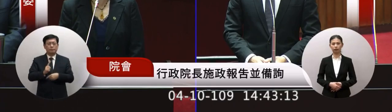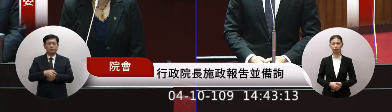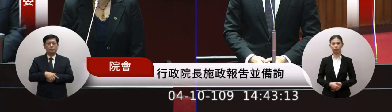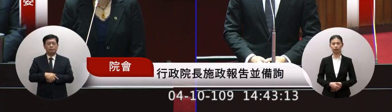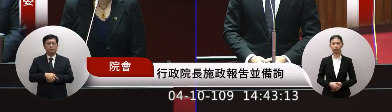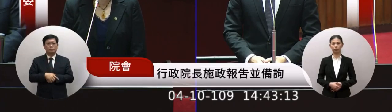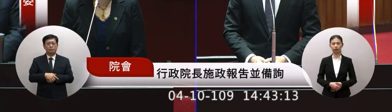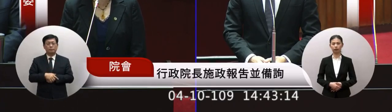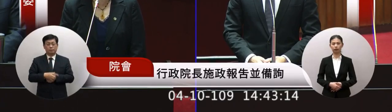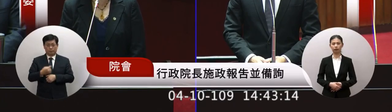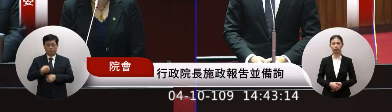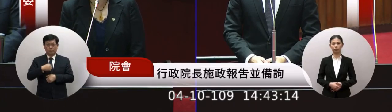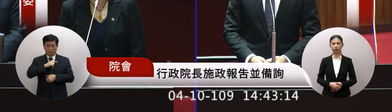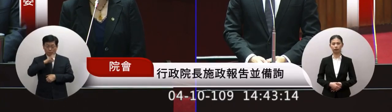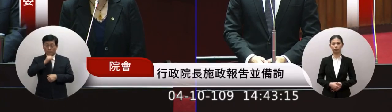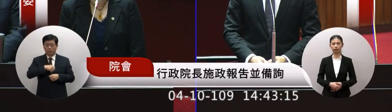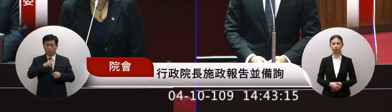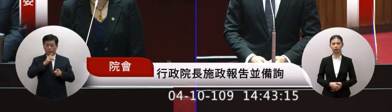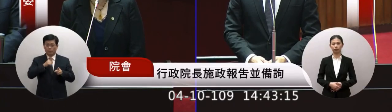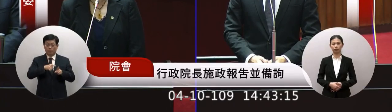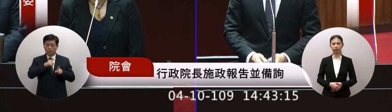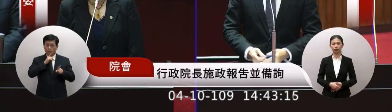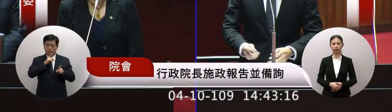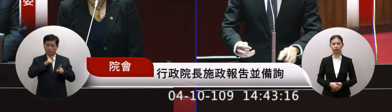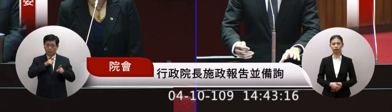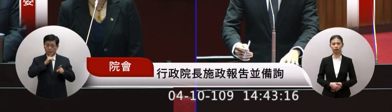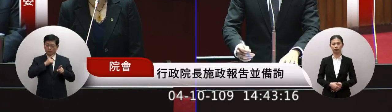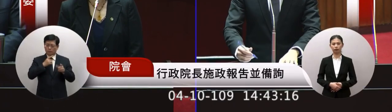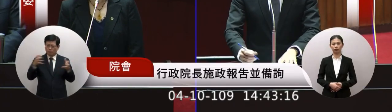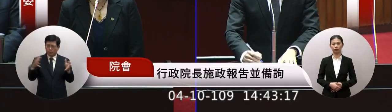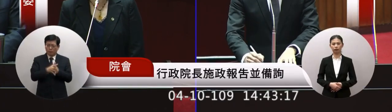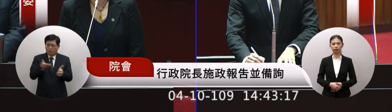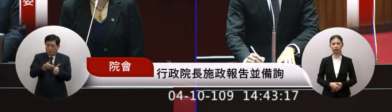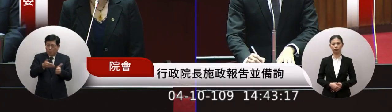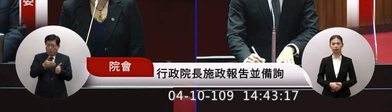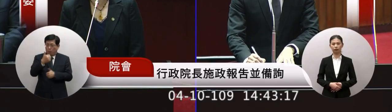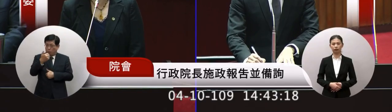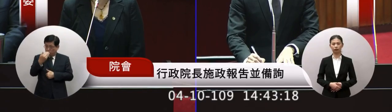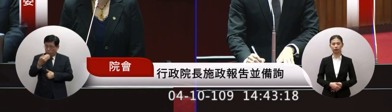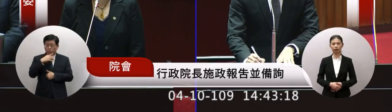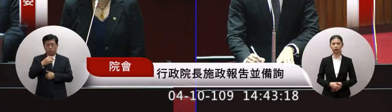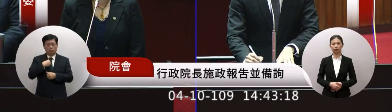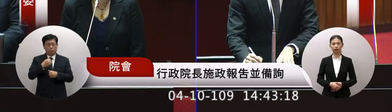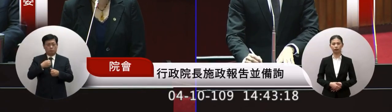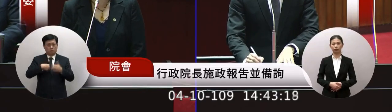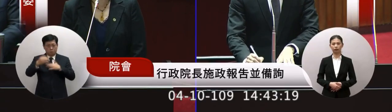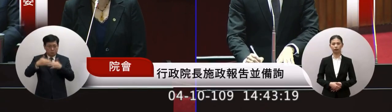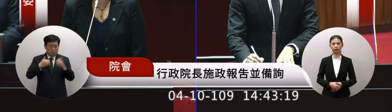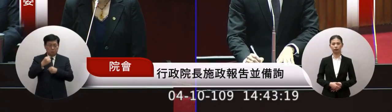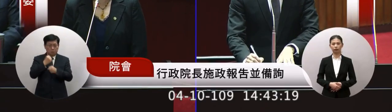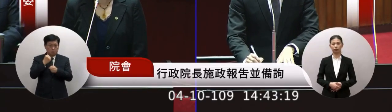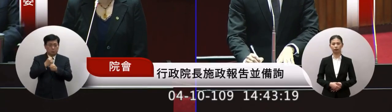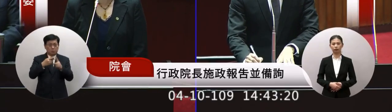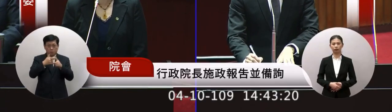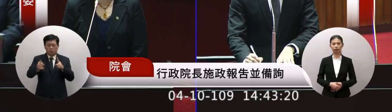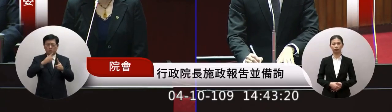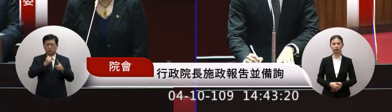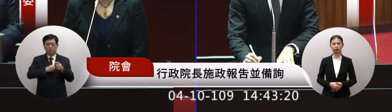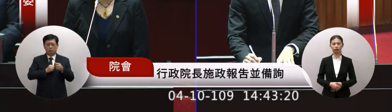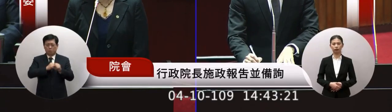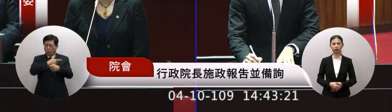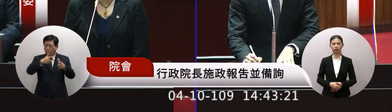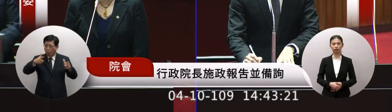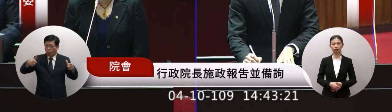就是我們有背影背影59個合作的工作者因為這個要看靈力他不是只有